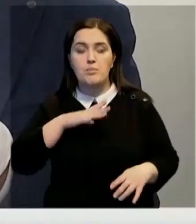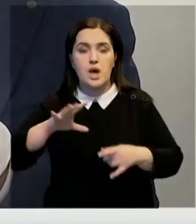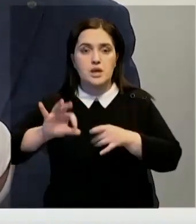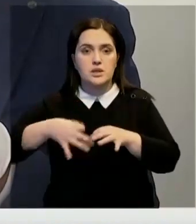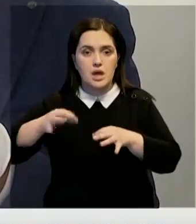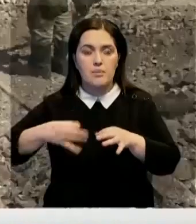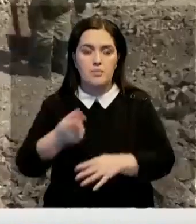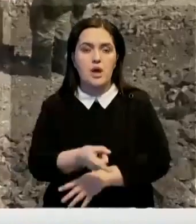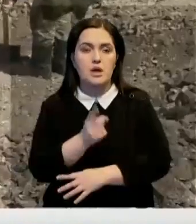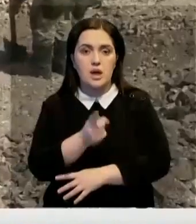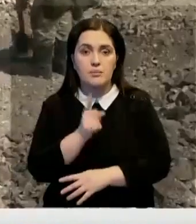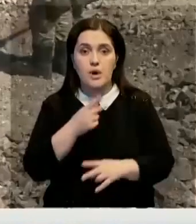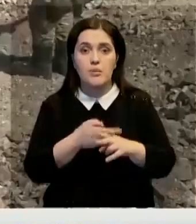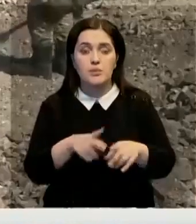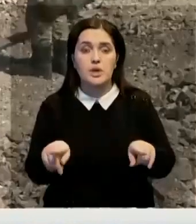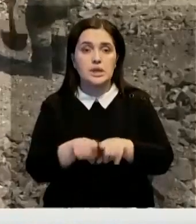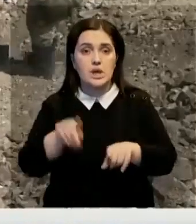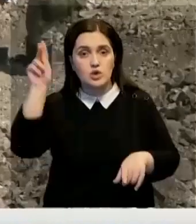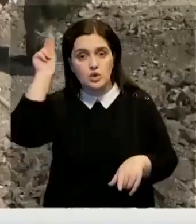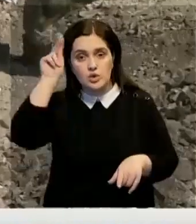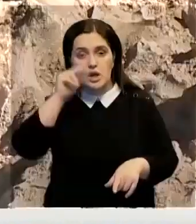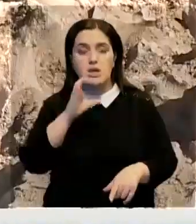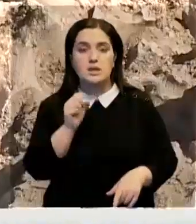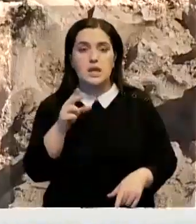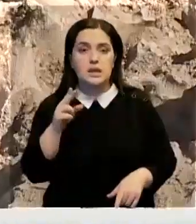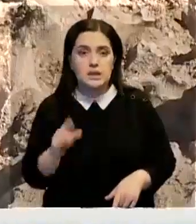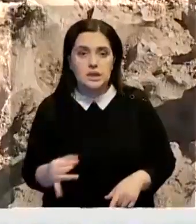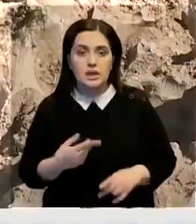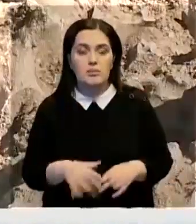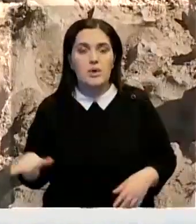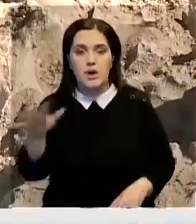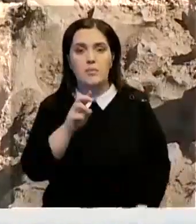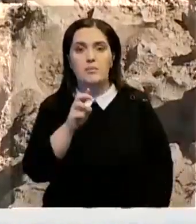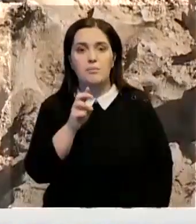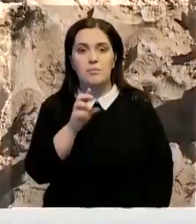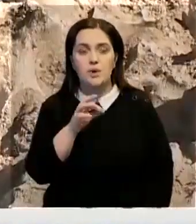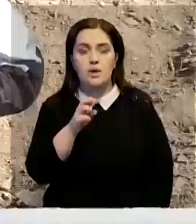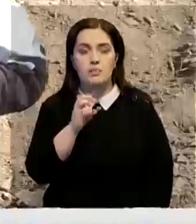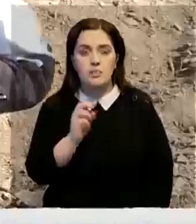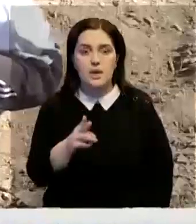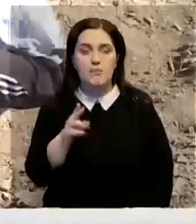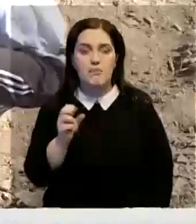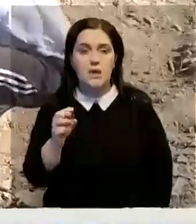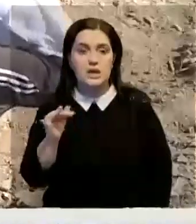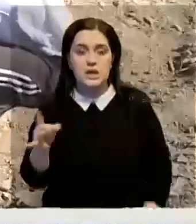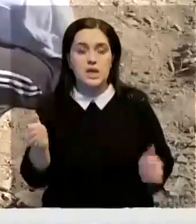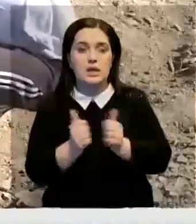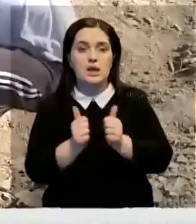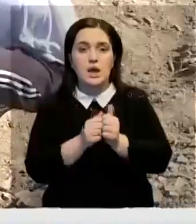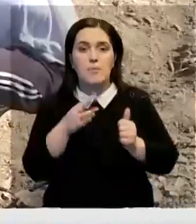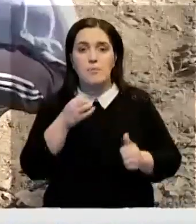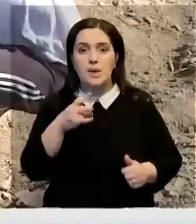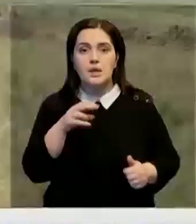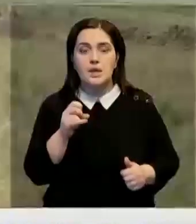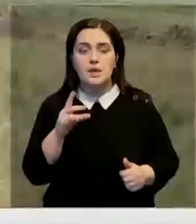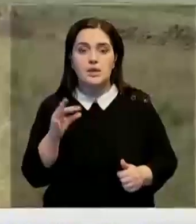и рыболовстве. Археологи также изучили сакские курганы в окрестностях села Баубек-Батыр, Жаксинском районе и вблизи села Магдалиновка